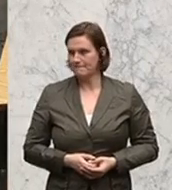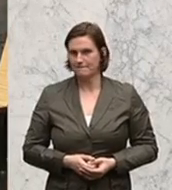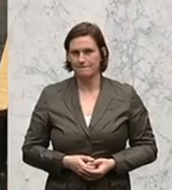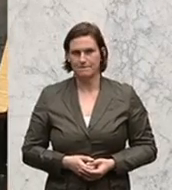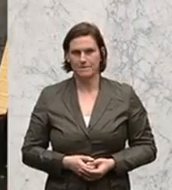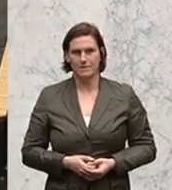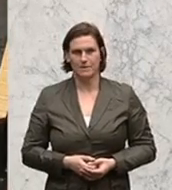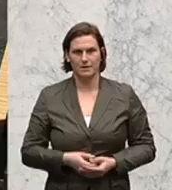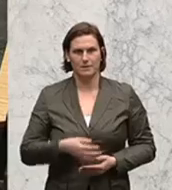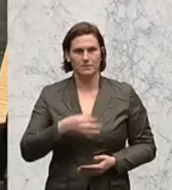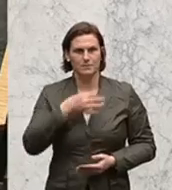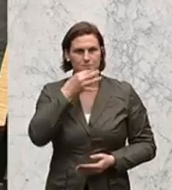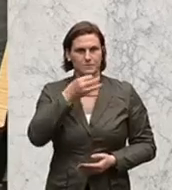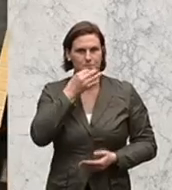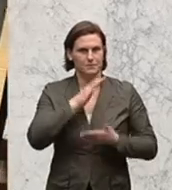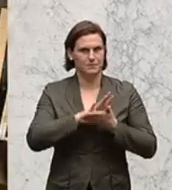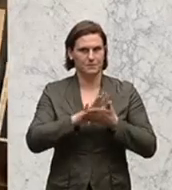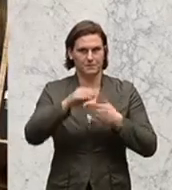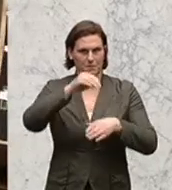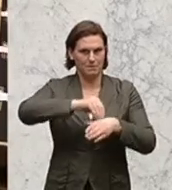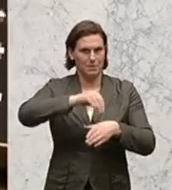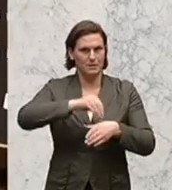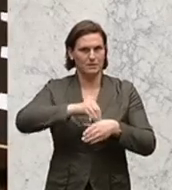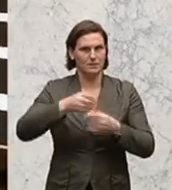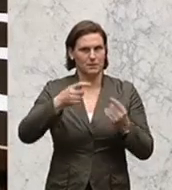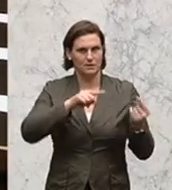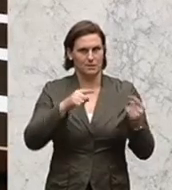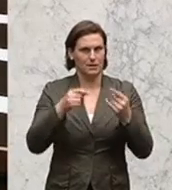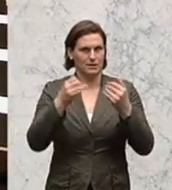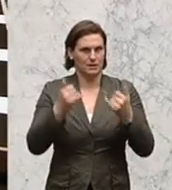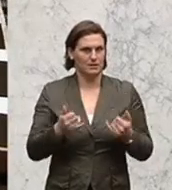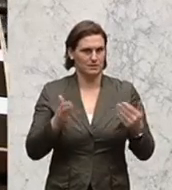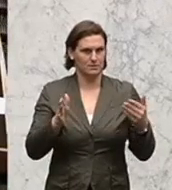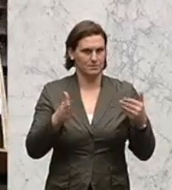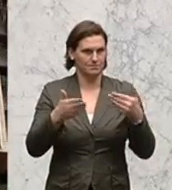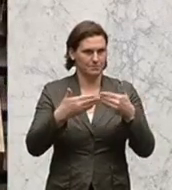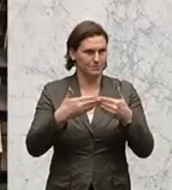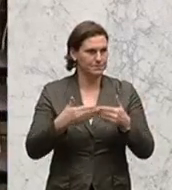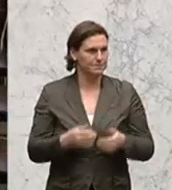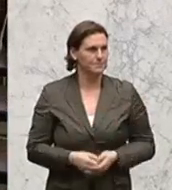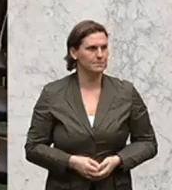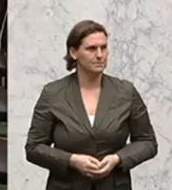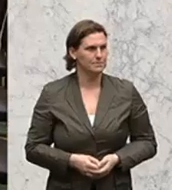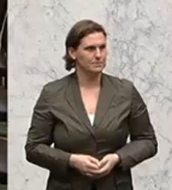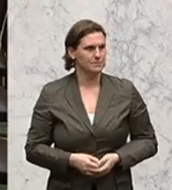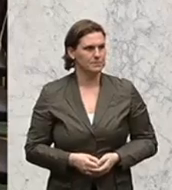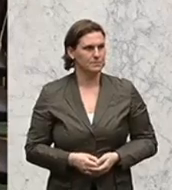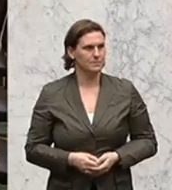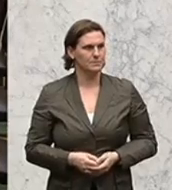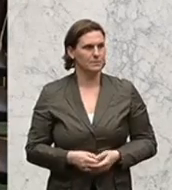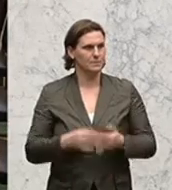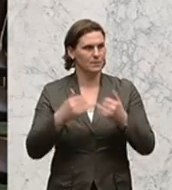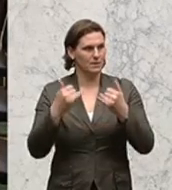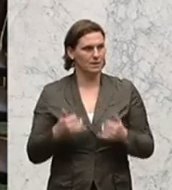Zum Wort ist niemand mehr gemeldet, die Debatte ist geschlossen. Wir kommen nunmehr zur